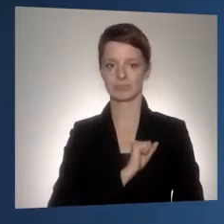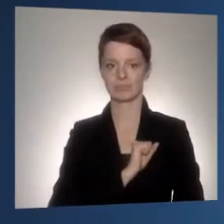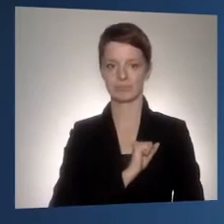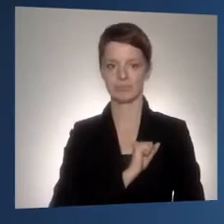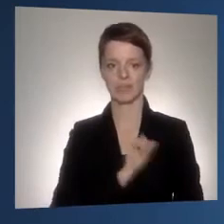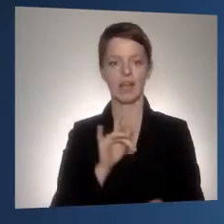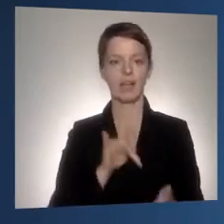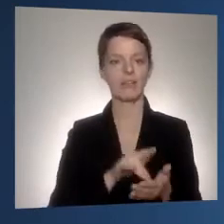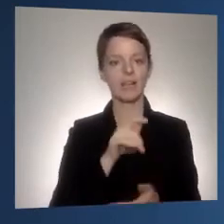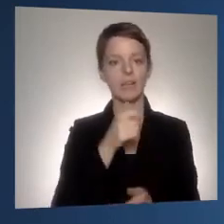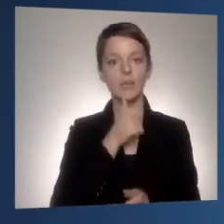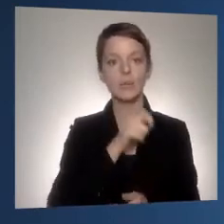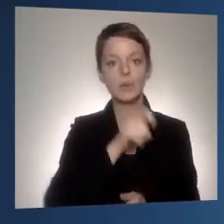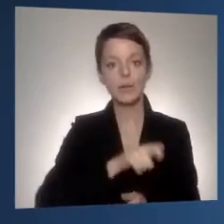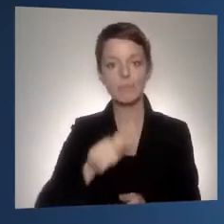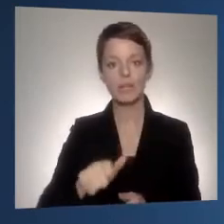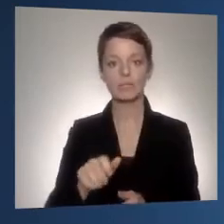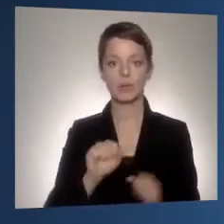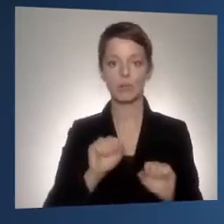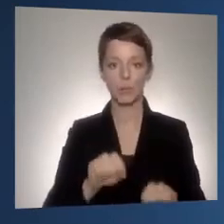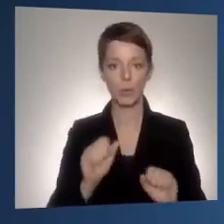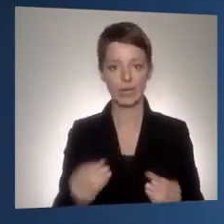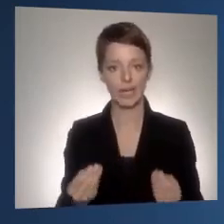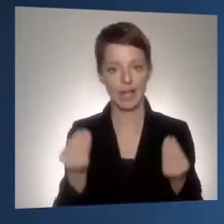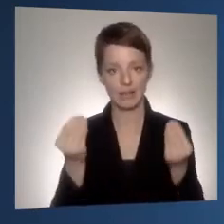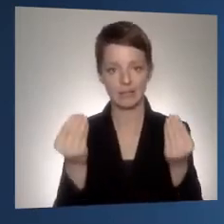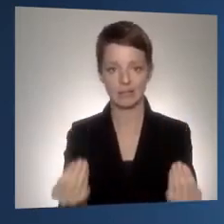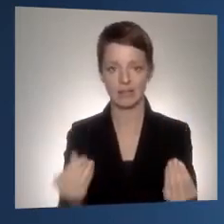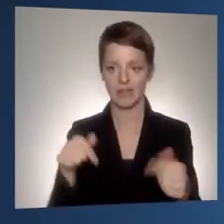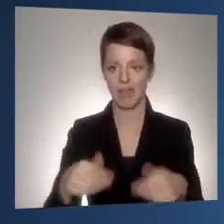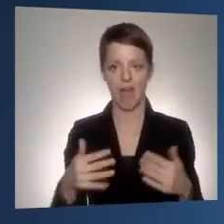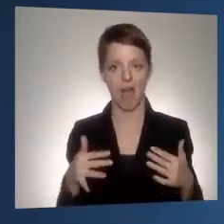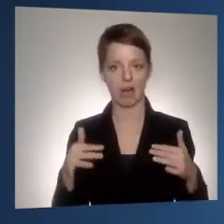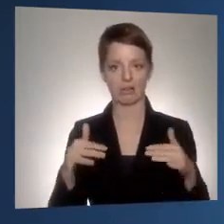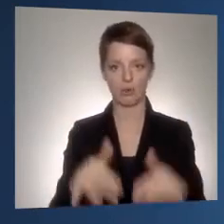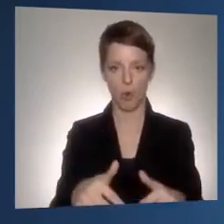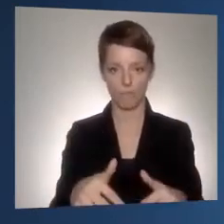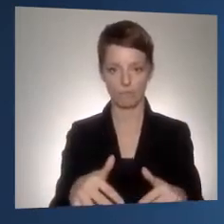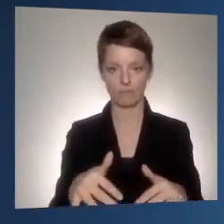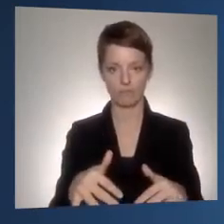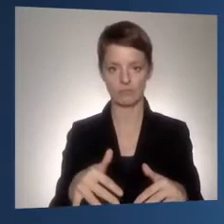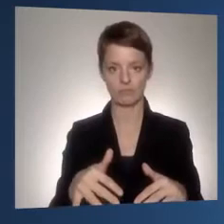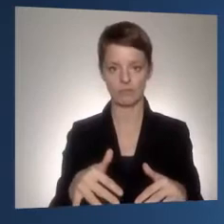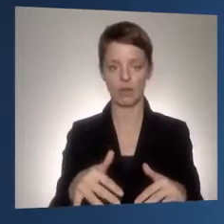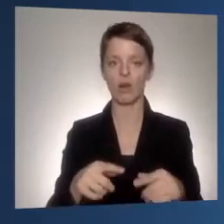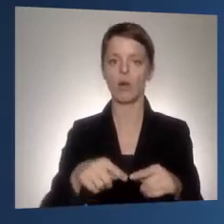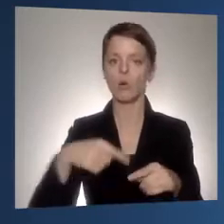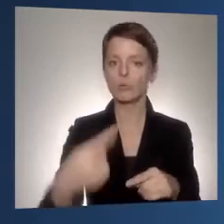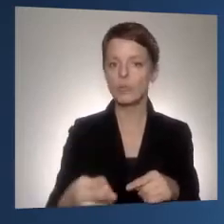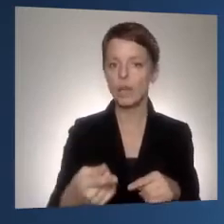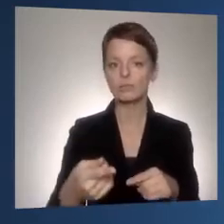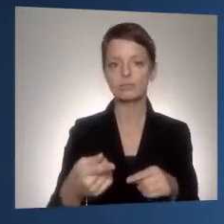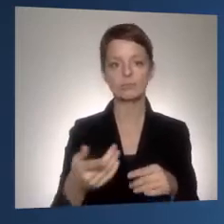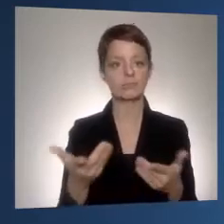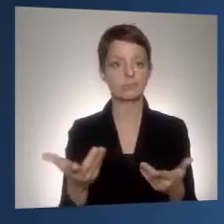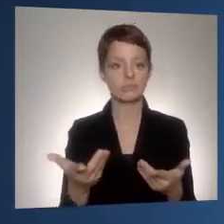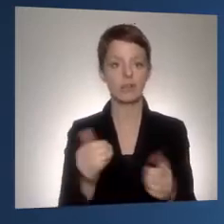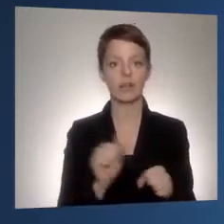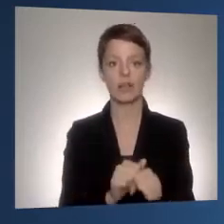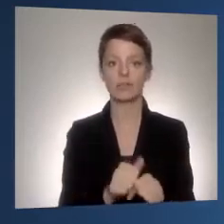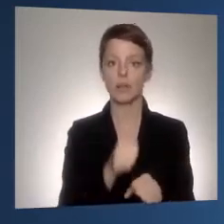jungen Menschen, die Möglichkeit geben, hier anzukommen und im Nachhinein entweder eine wunderbare, solide